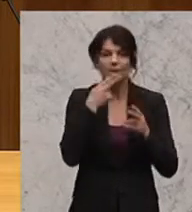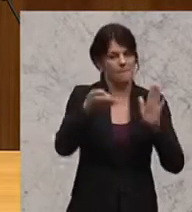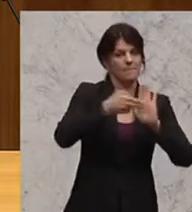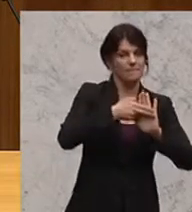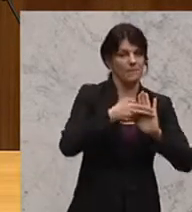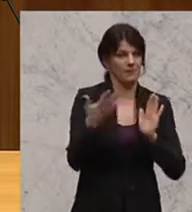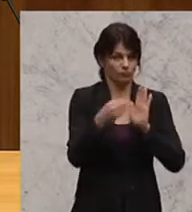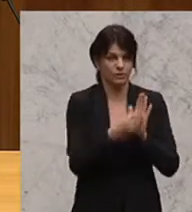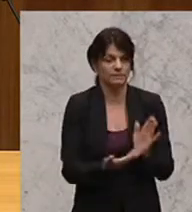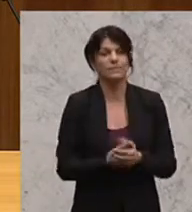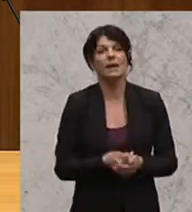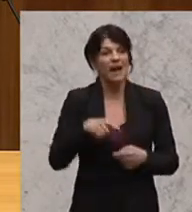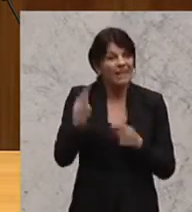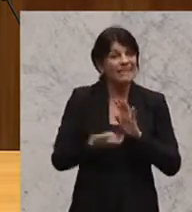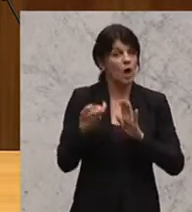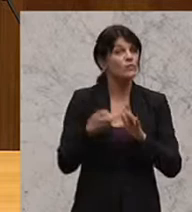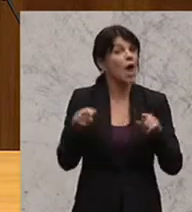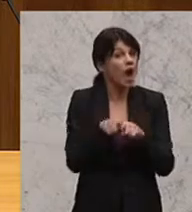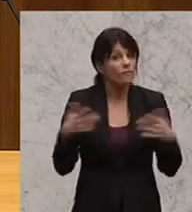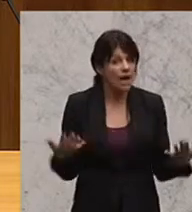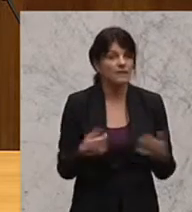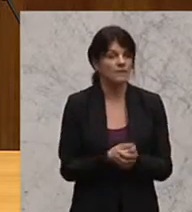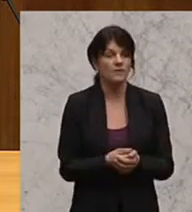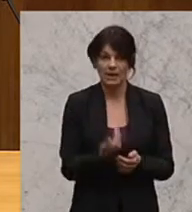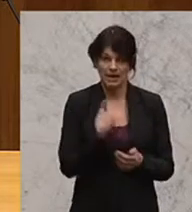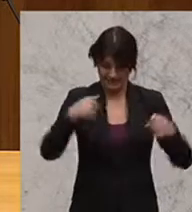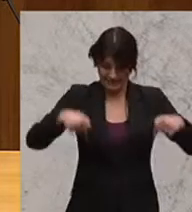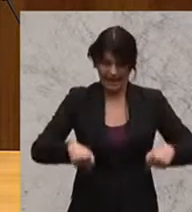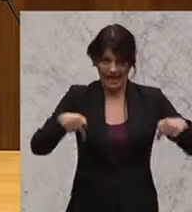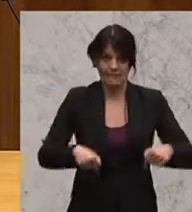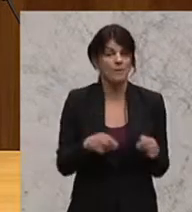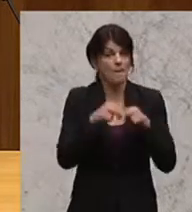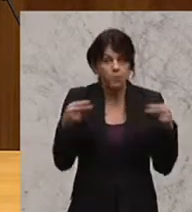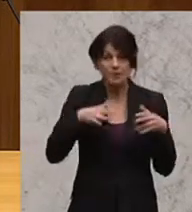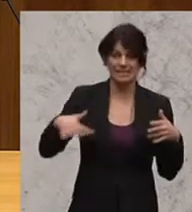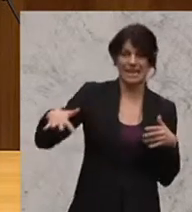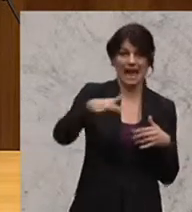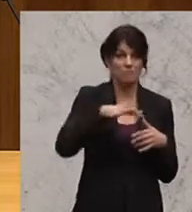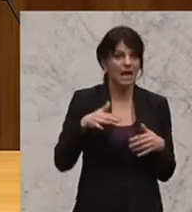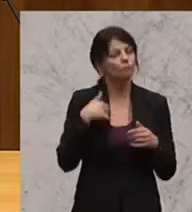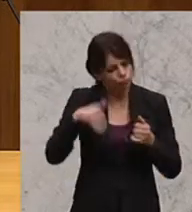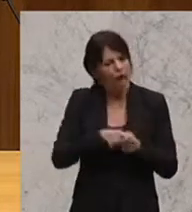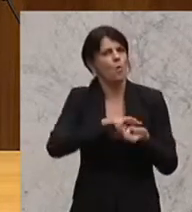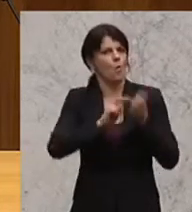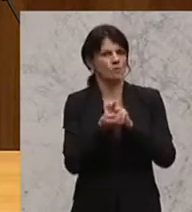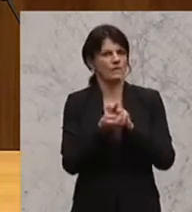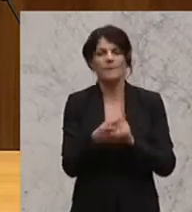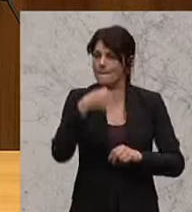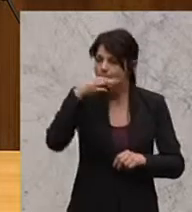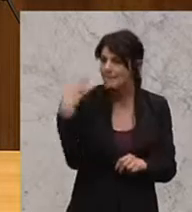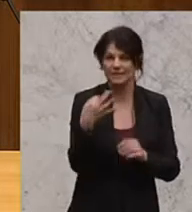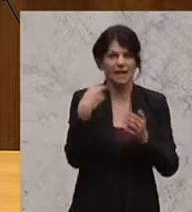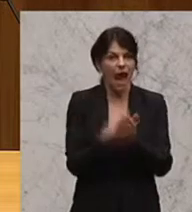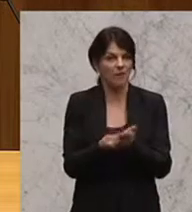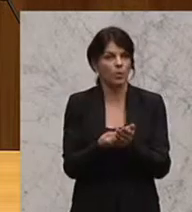Aber die nächste Herausforderung ist es, dass wir genau hier auch auf Bundesebene das umsetzen, das Best-Bieter